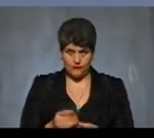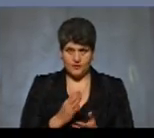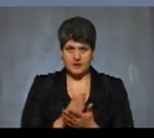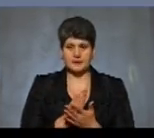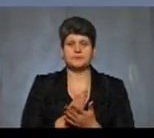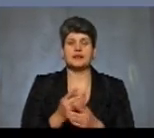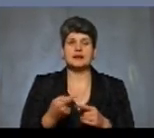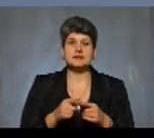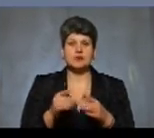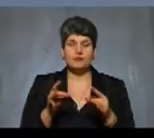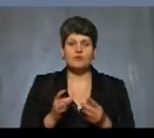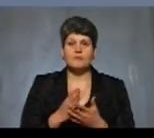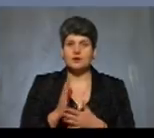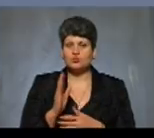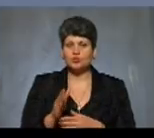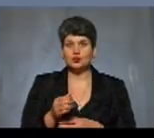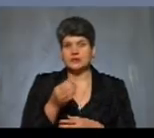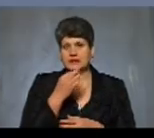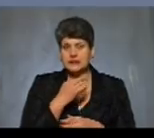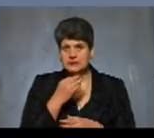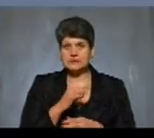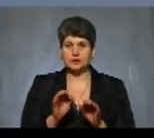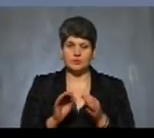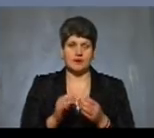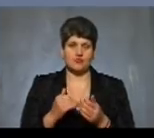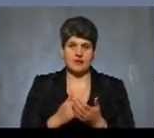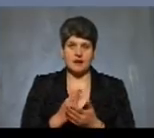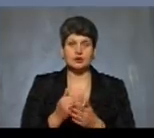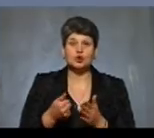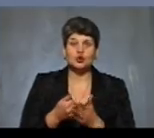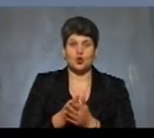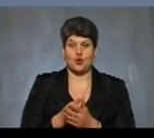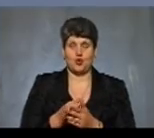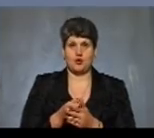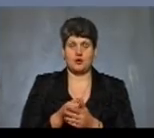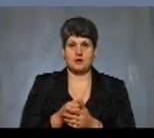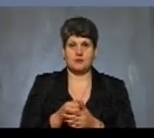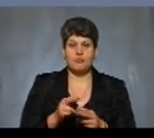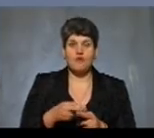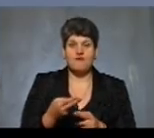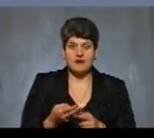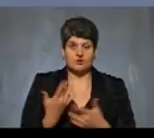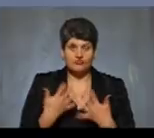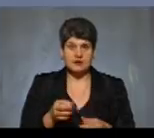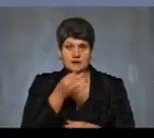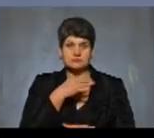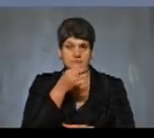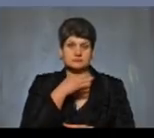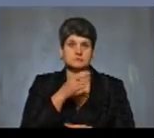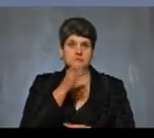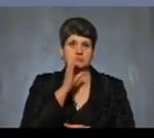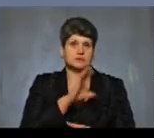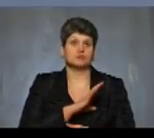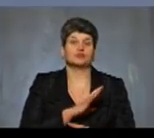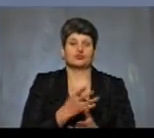упаковка, ліки мають бути так належної якості, ті до повернення. Але якщо ми вже їх споживаємо, напевно, вже і якийсь термін також пройшов. Тут